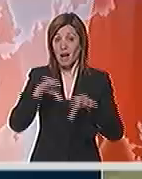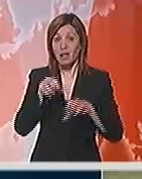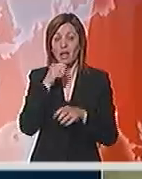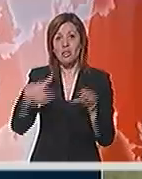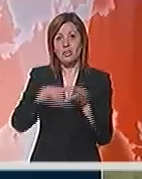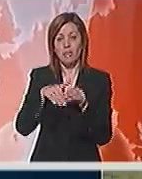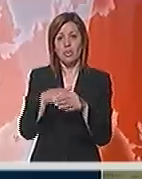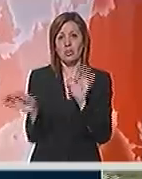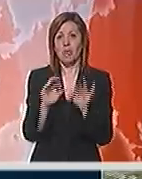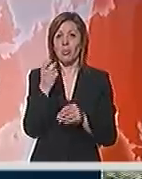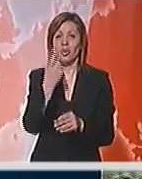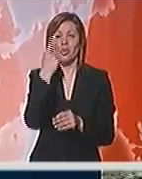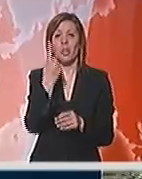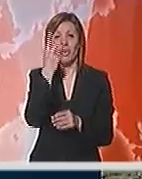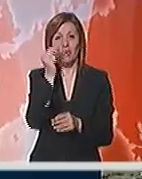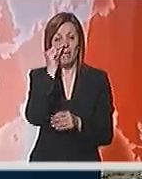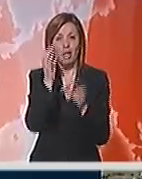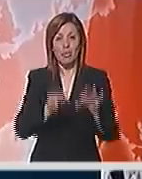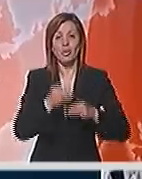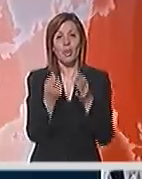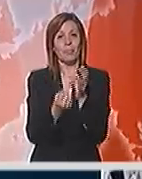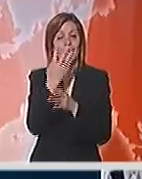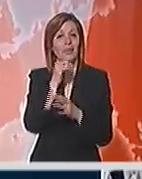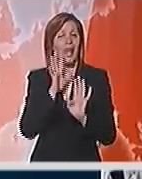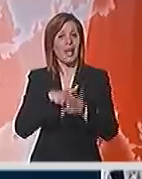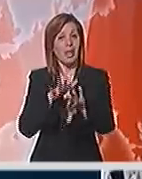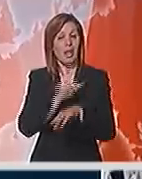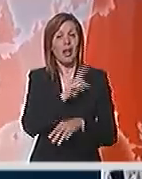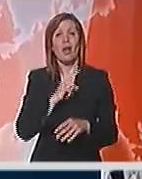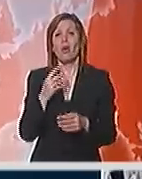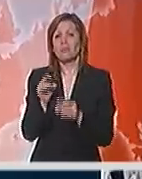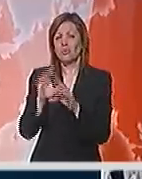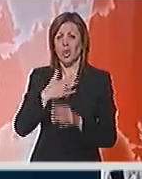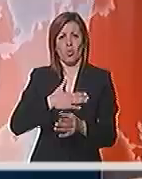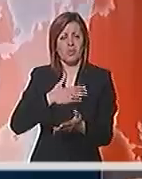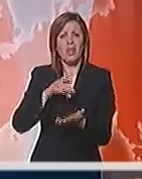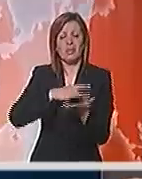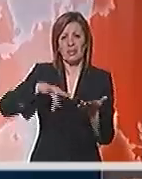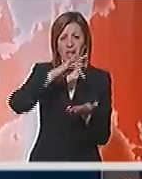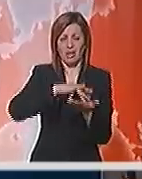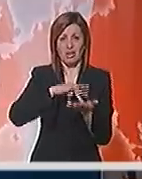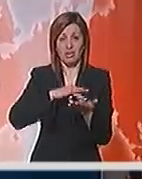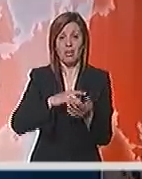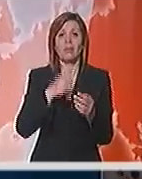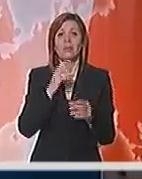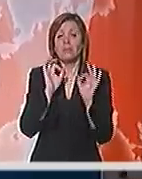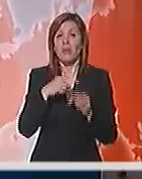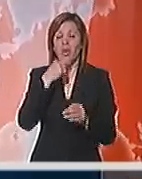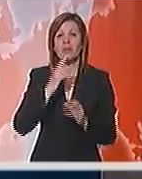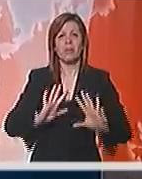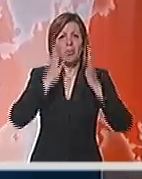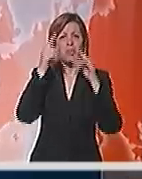zaposlenih sprema se da još jedan 1. maj proslavi u prirodi i na reci, a ne na ulicama i trgovima. Pravo da vam kažem razloga za